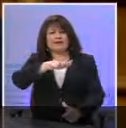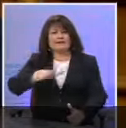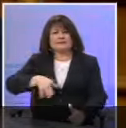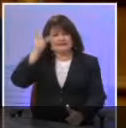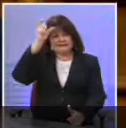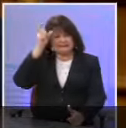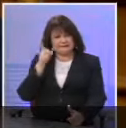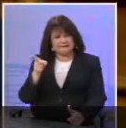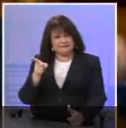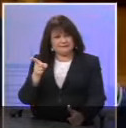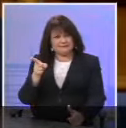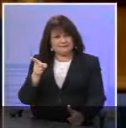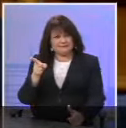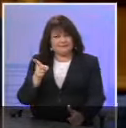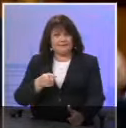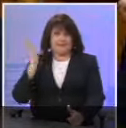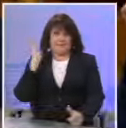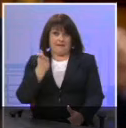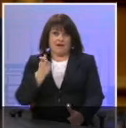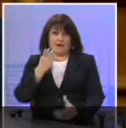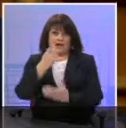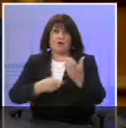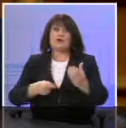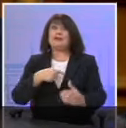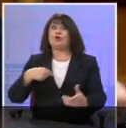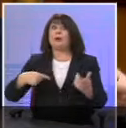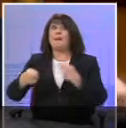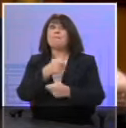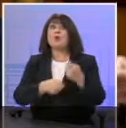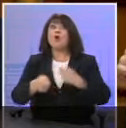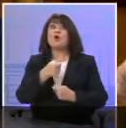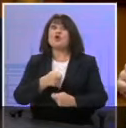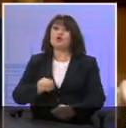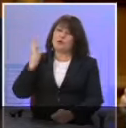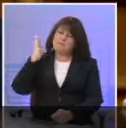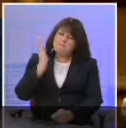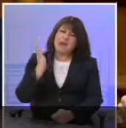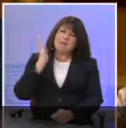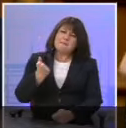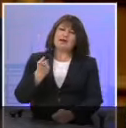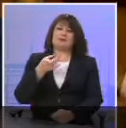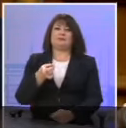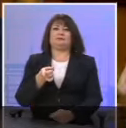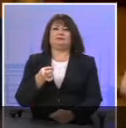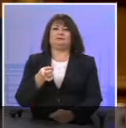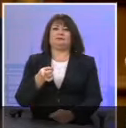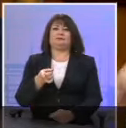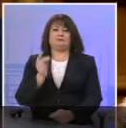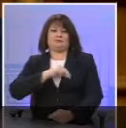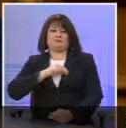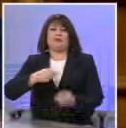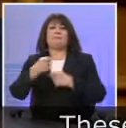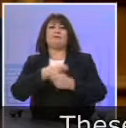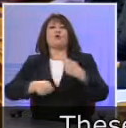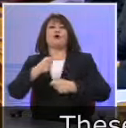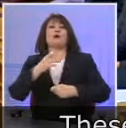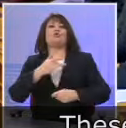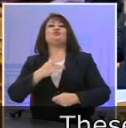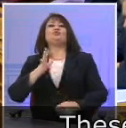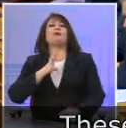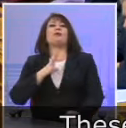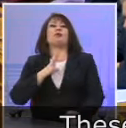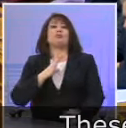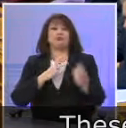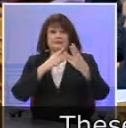καταπολέμησης, όχι των προσφύγων, των διακινητών αυτών των ανθρώπων που εμπορεύονται ανθρώπινες ψυχές. Και τα